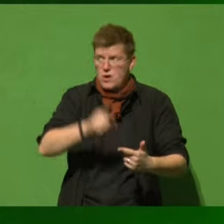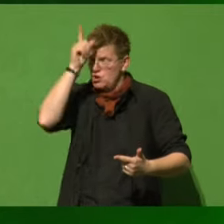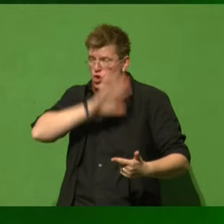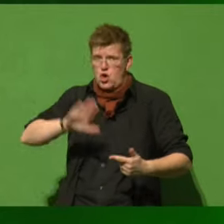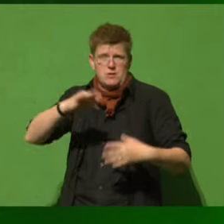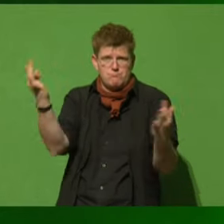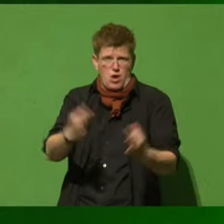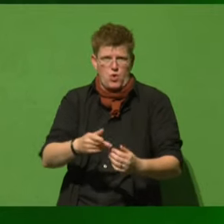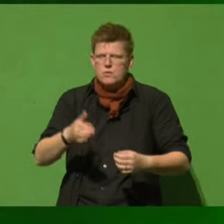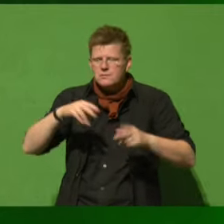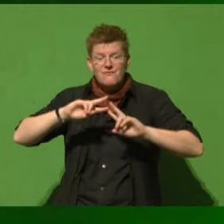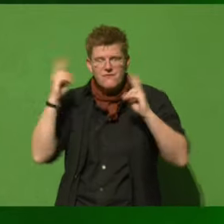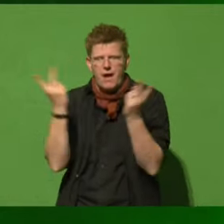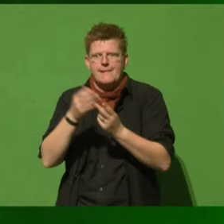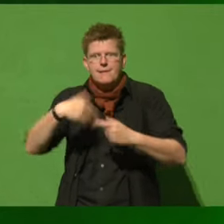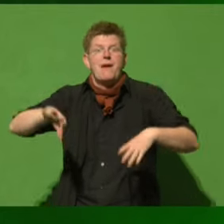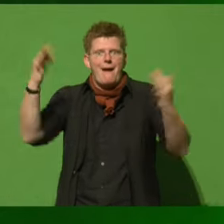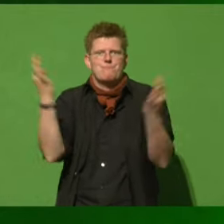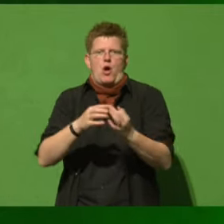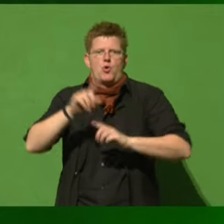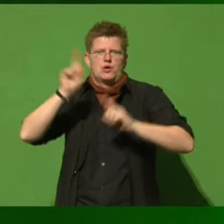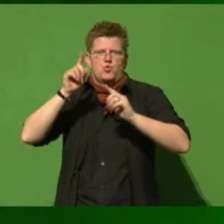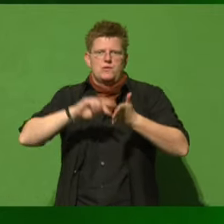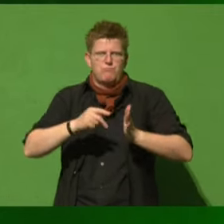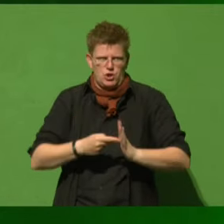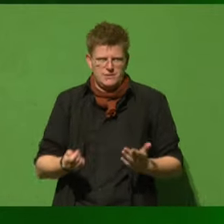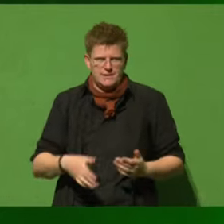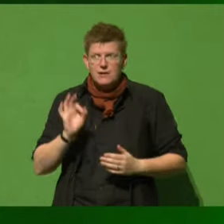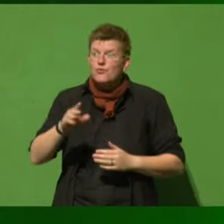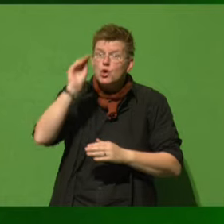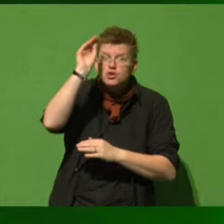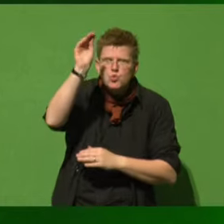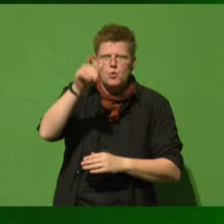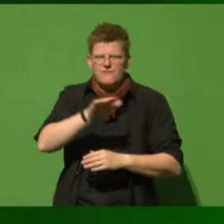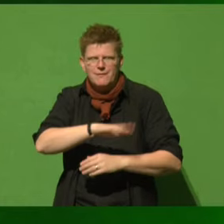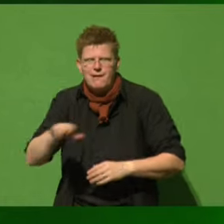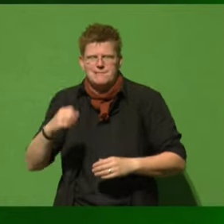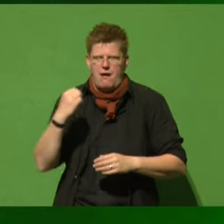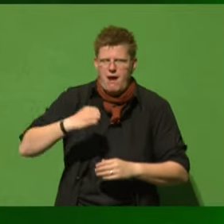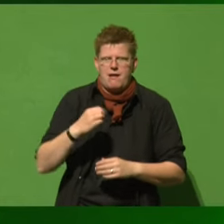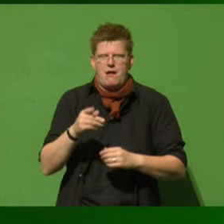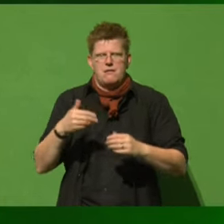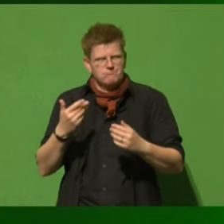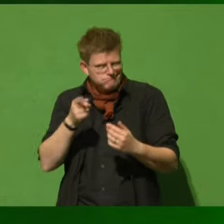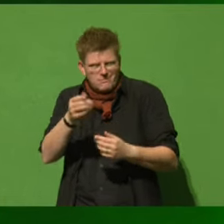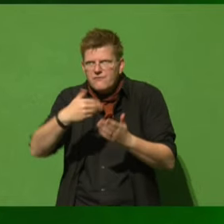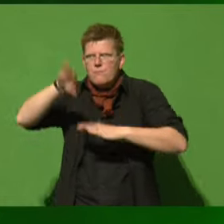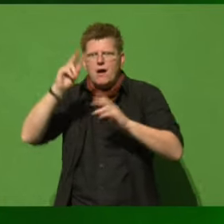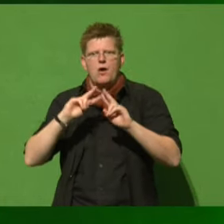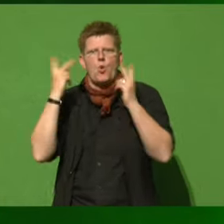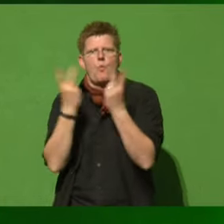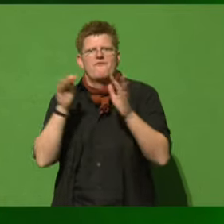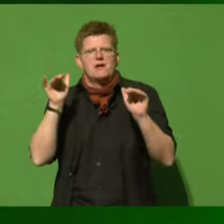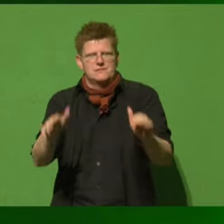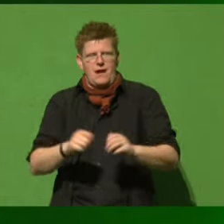braucht mehr grüne Politik, auf das auch die zukünftigen Generationen noch eine lebenswerte Umwelt und lebenswerte Lebenschancen vorfinden.